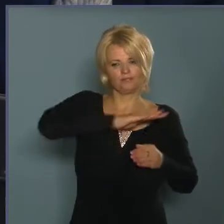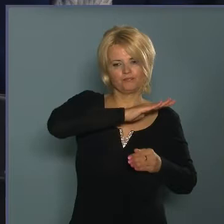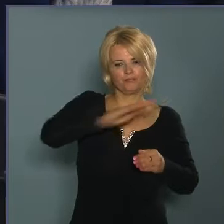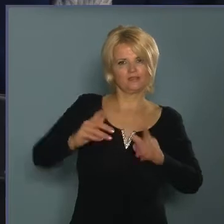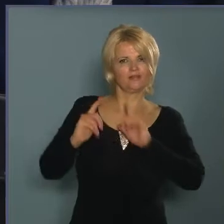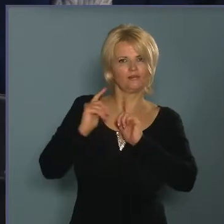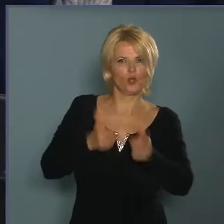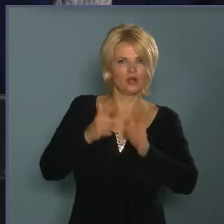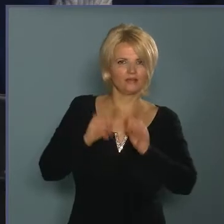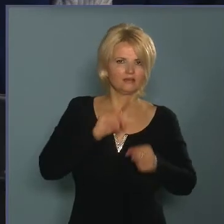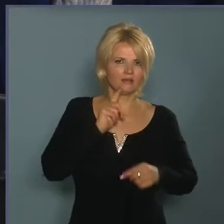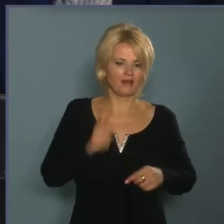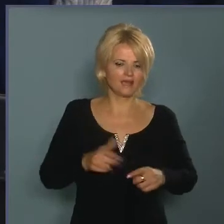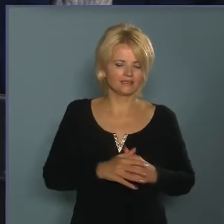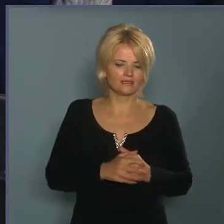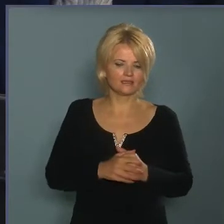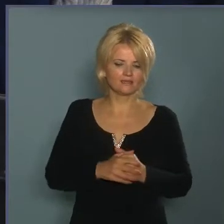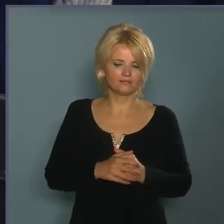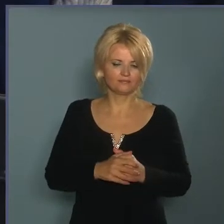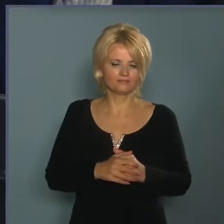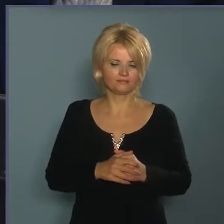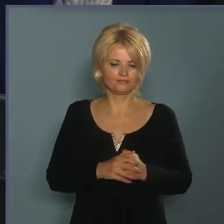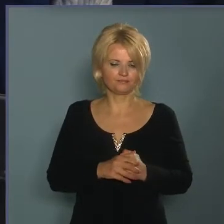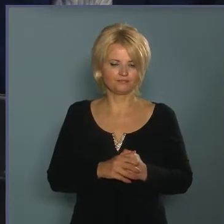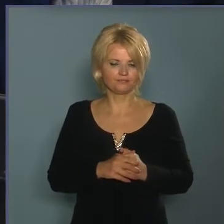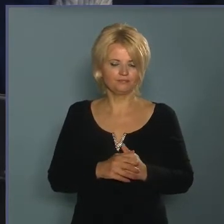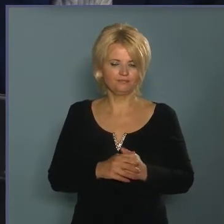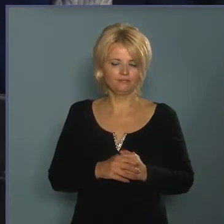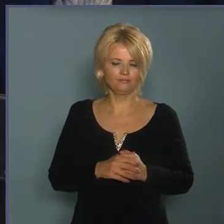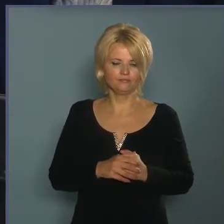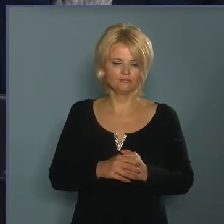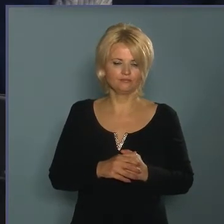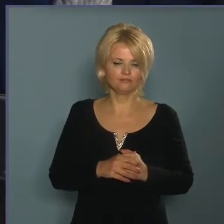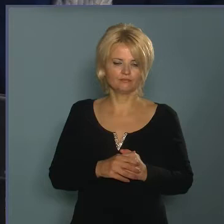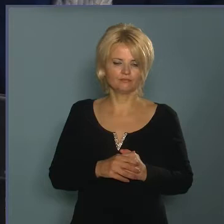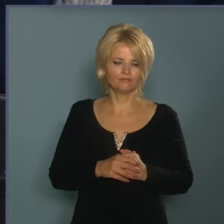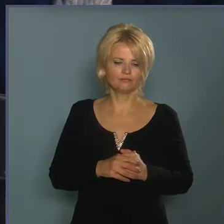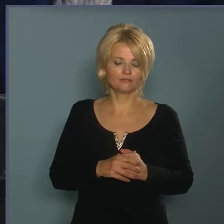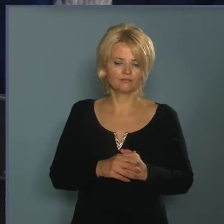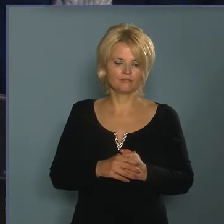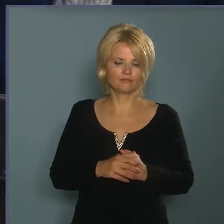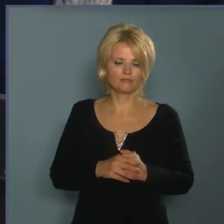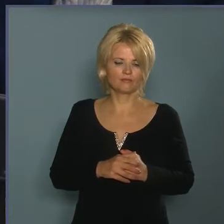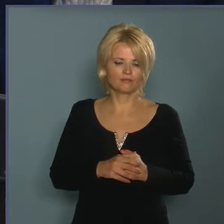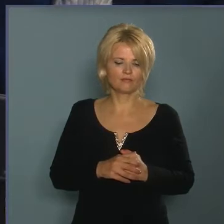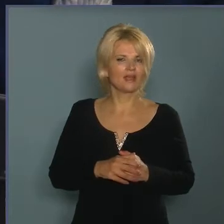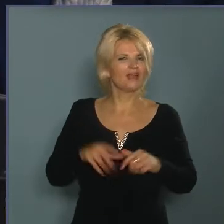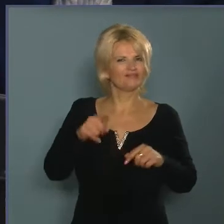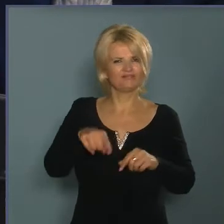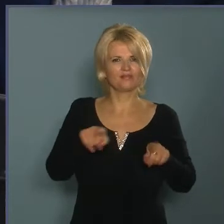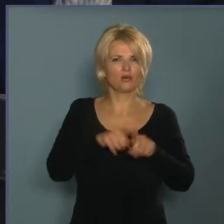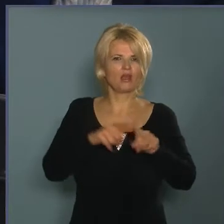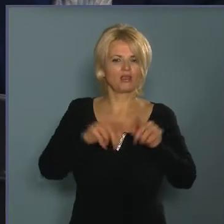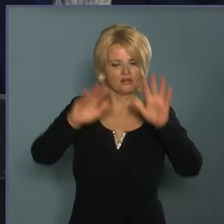pillanatban is nem is építvényként funkcionálnál, hanem egy torzóként, egy olyan